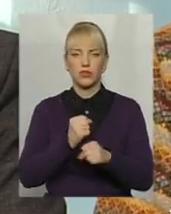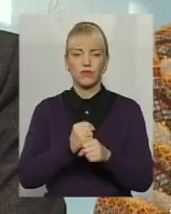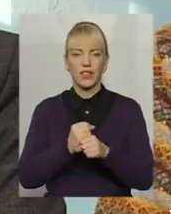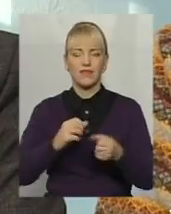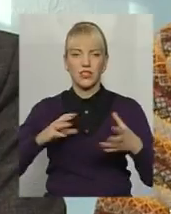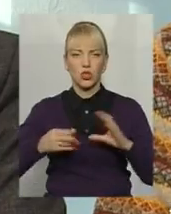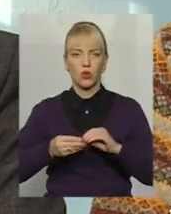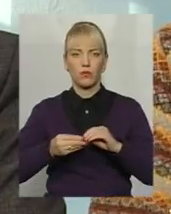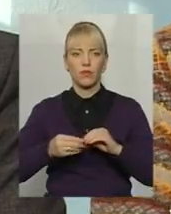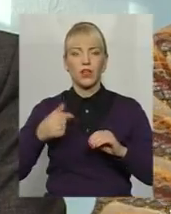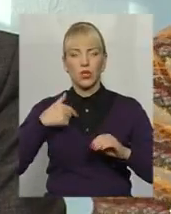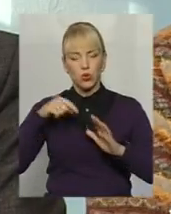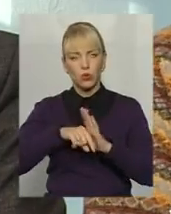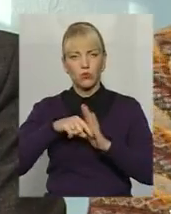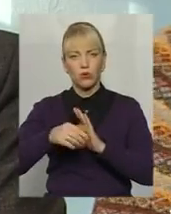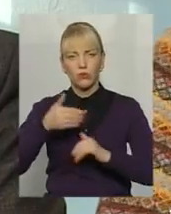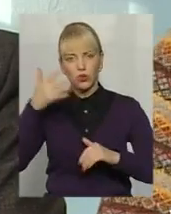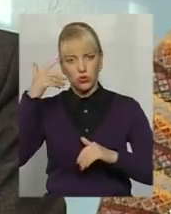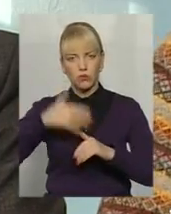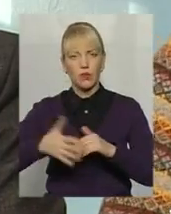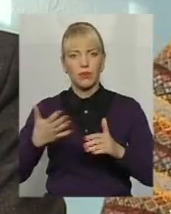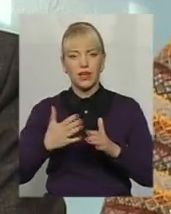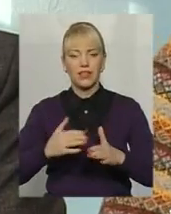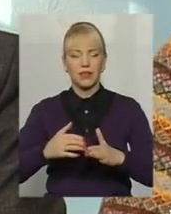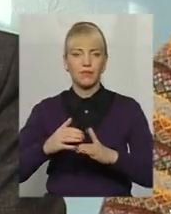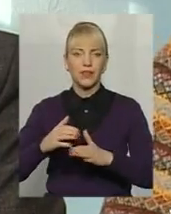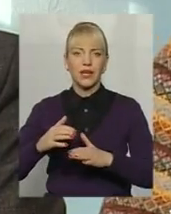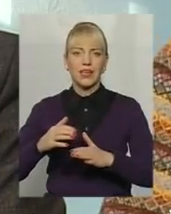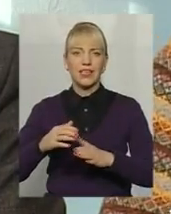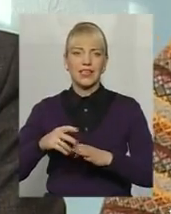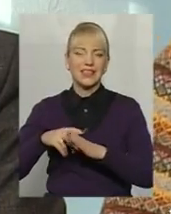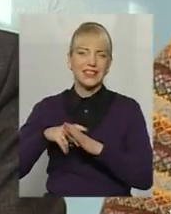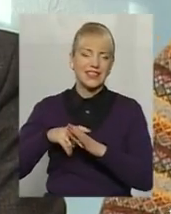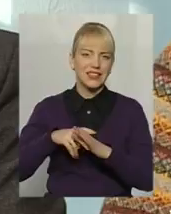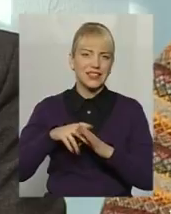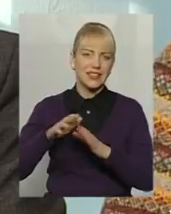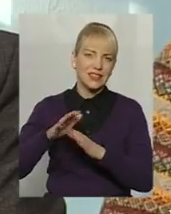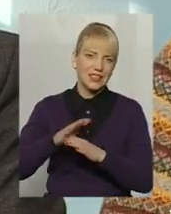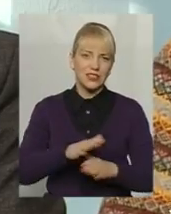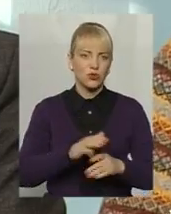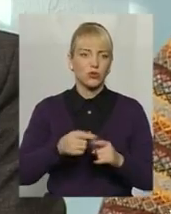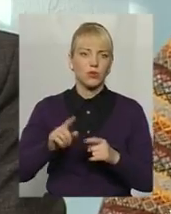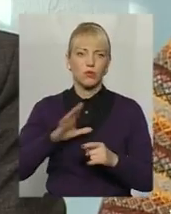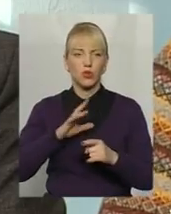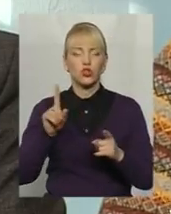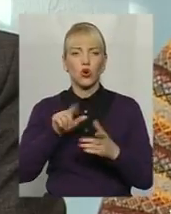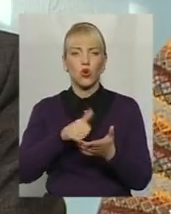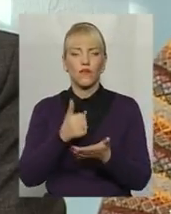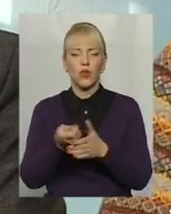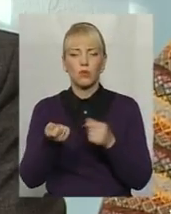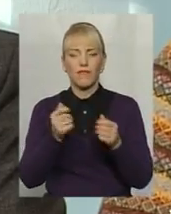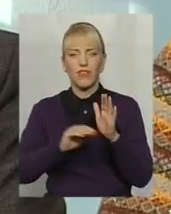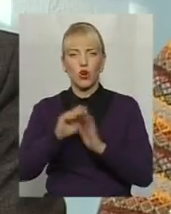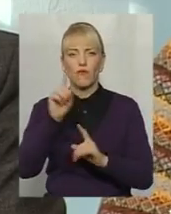Тобто ми розуміємо, під яким тиском приймався даний закон, якщо навіть головне юридичне управління Верховної Ради